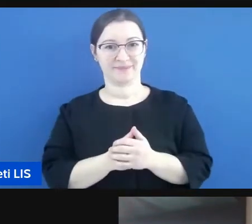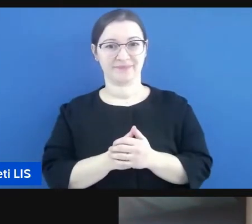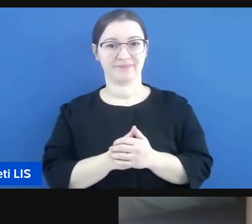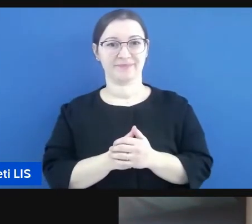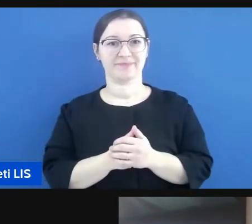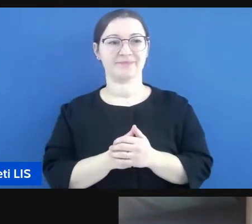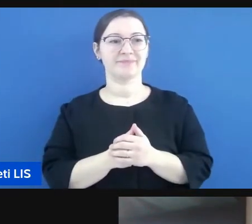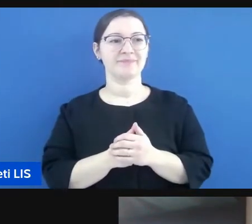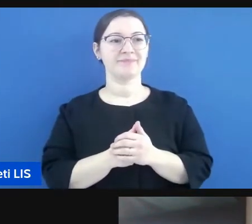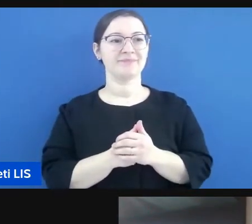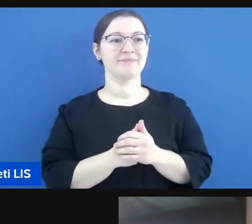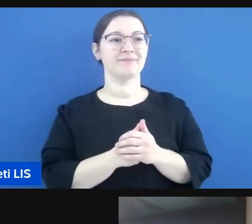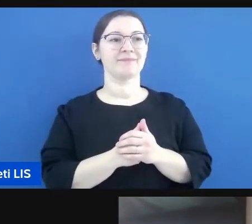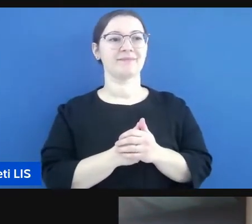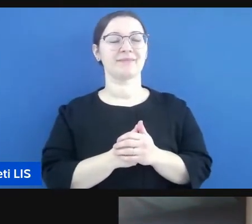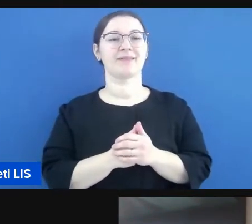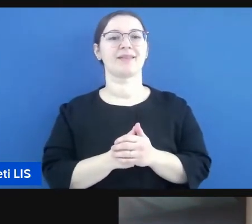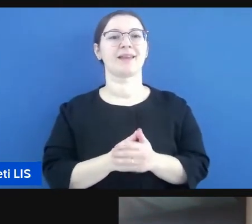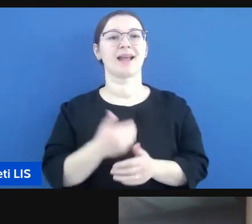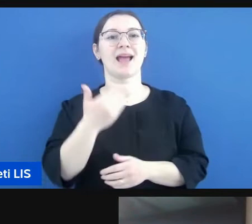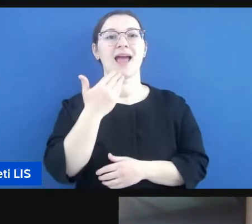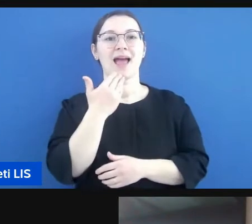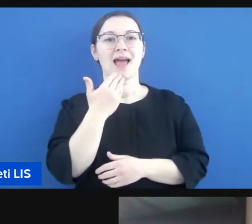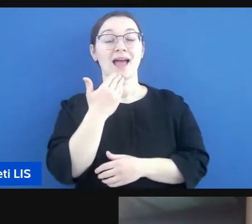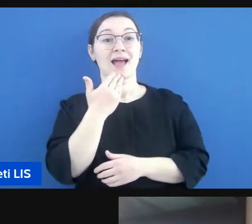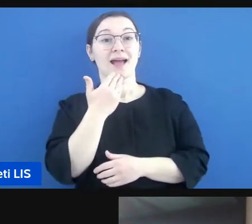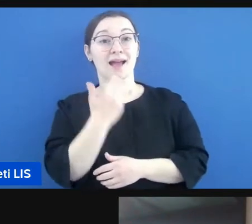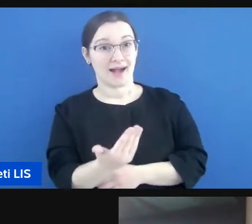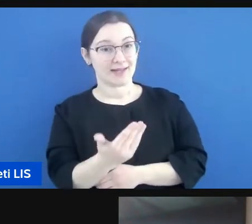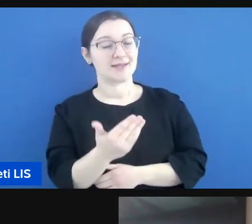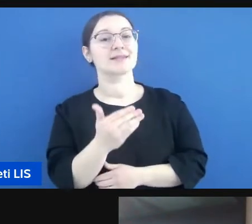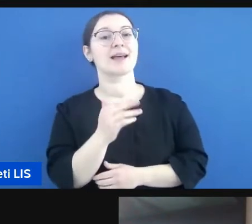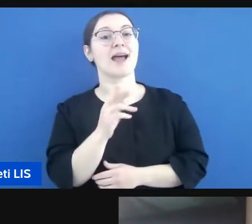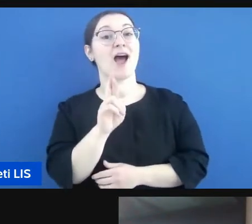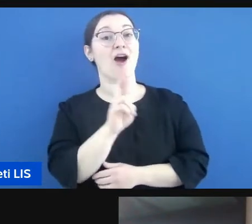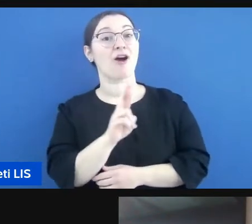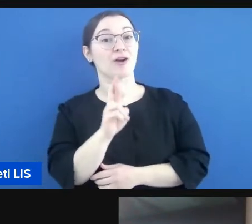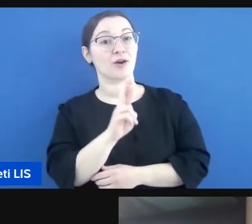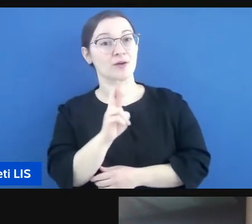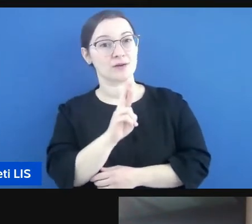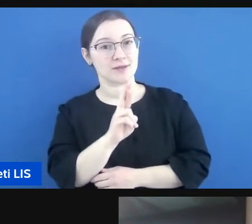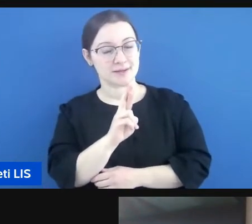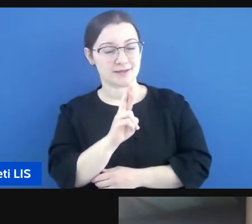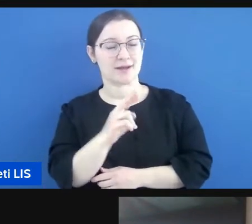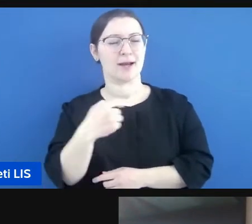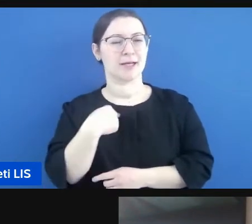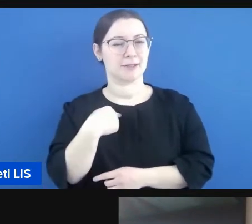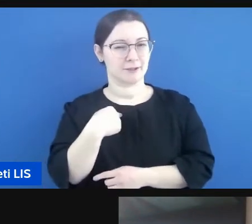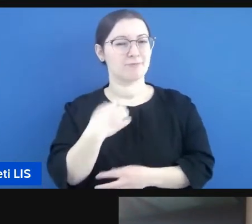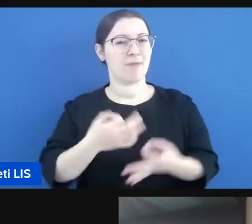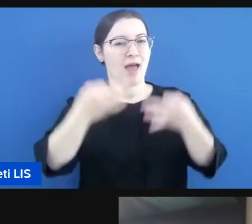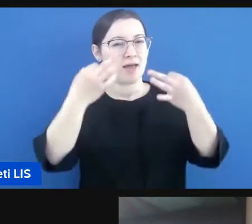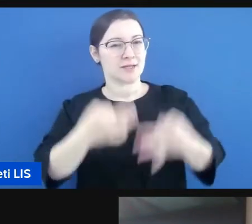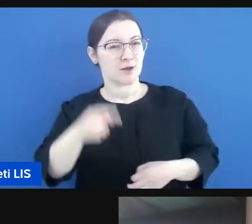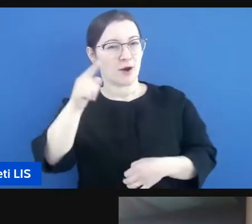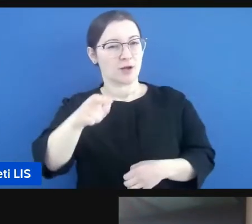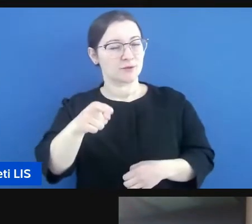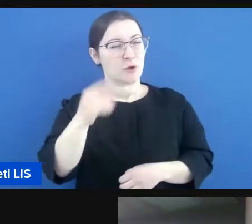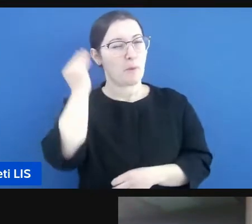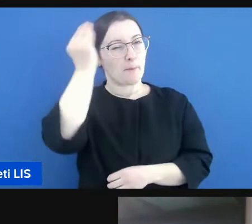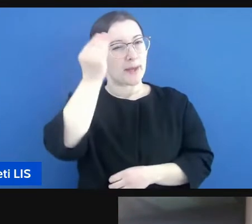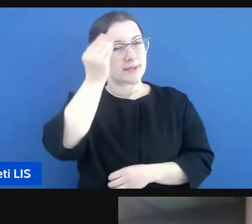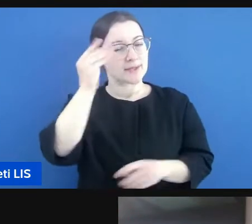grazie a lei Rossella sono sicura di interpretare il pensiero di molti se non di tutti in questo momento